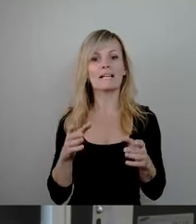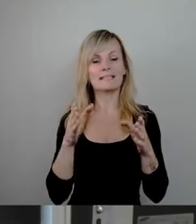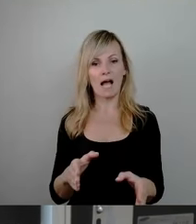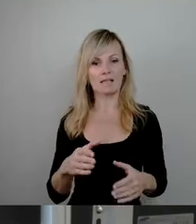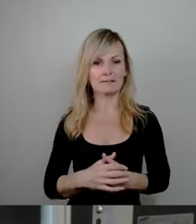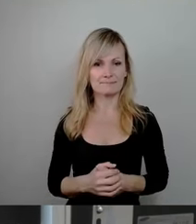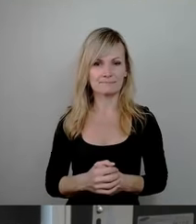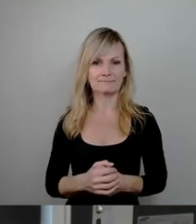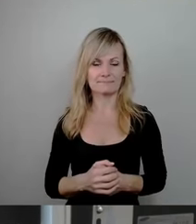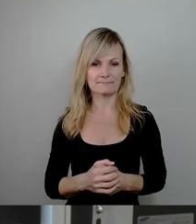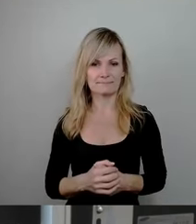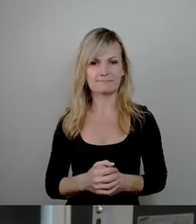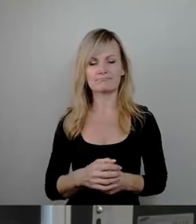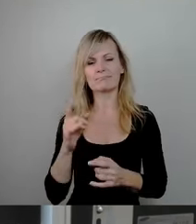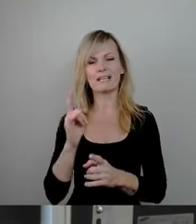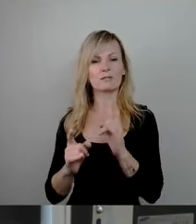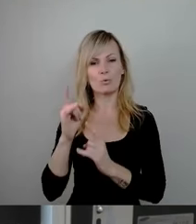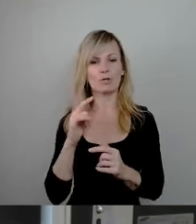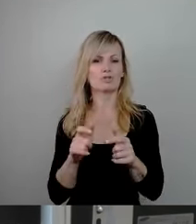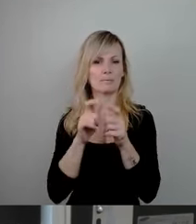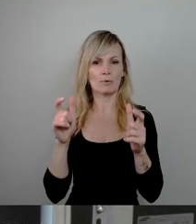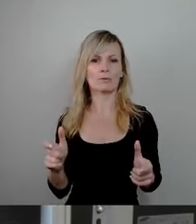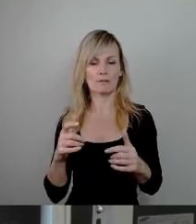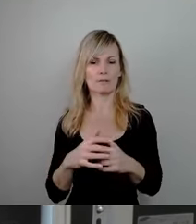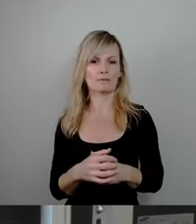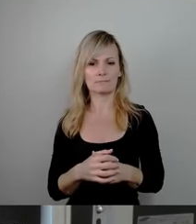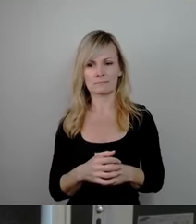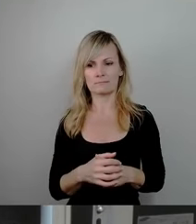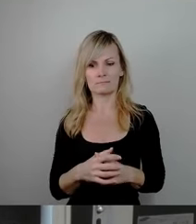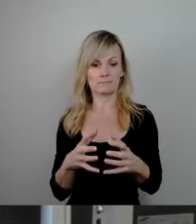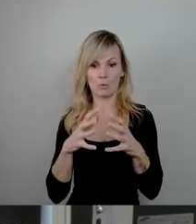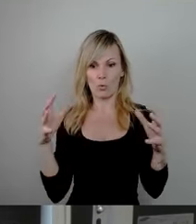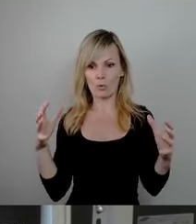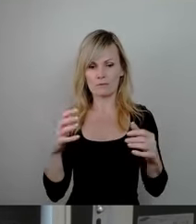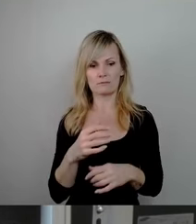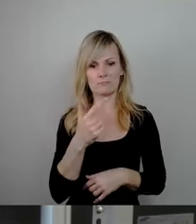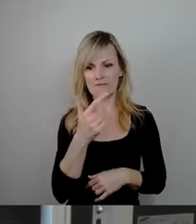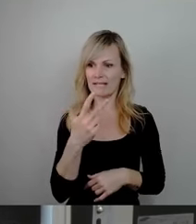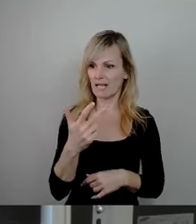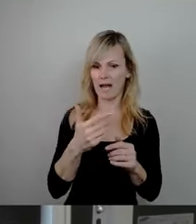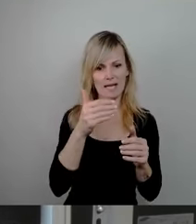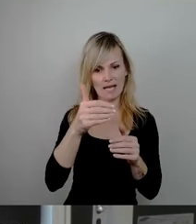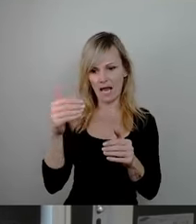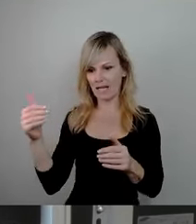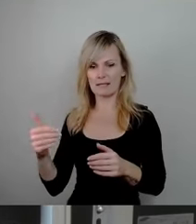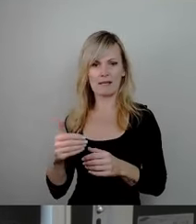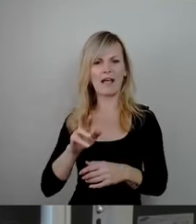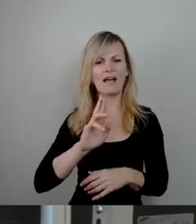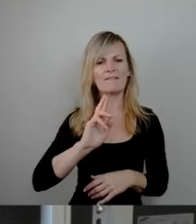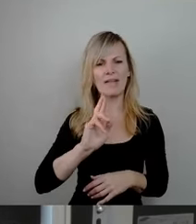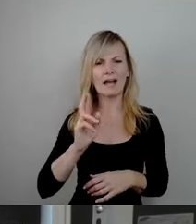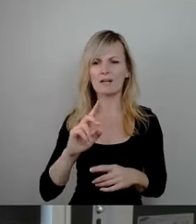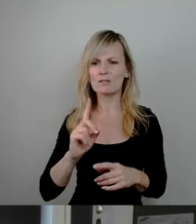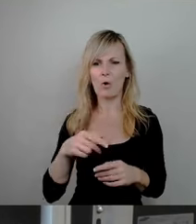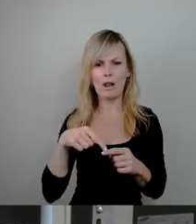für eine Brücke, eine historische Brücke, eine Riesenbrücke, zwei kleine, drei kleine, welche Verkehrsarten sollen da drüber kommen. Aber an diese